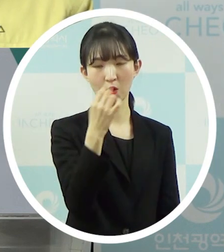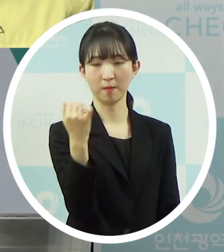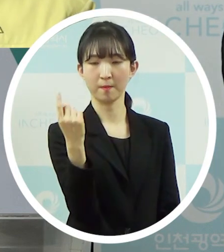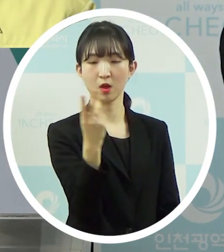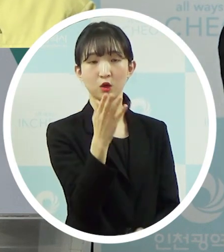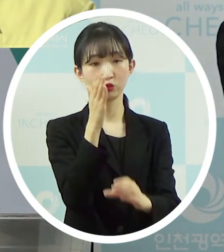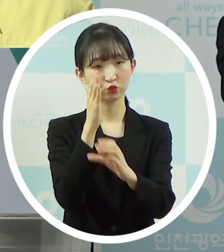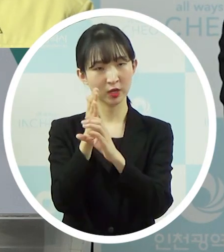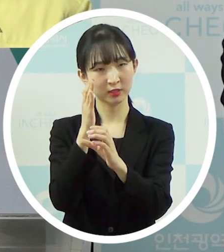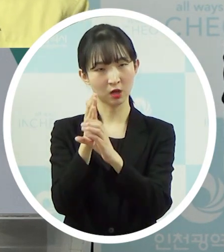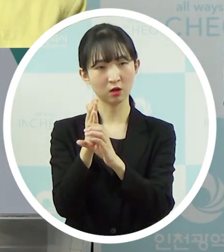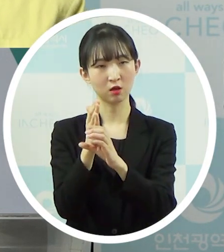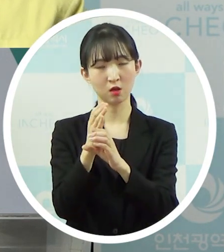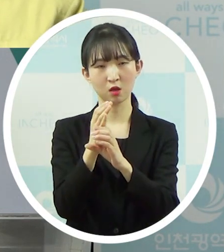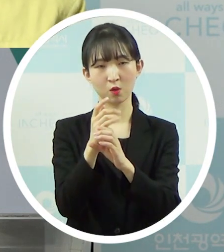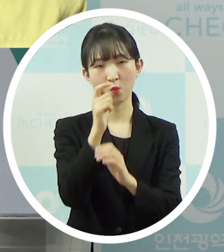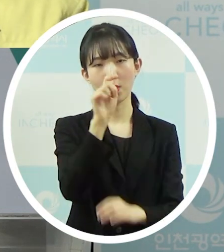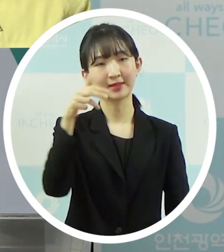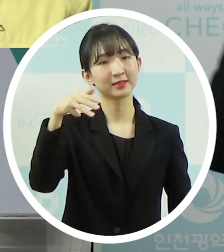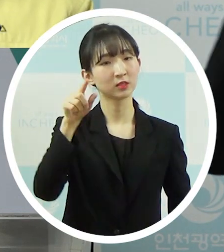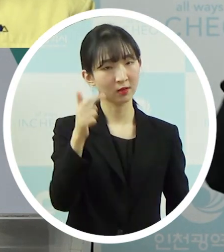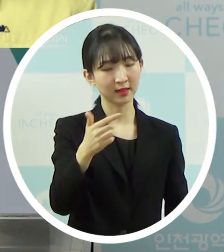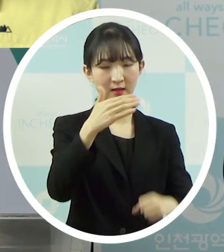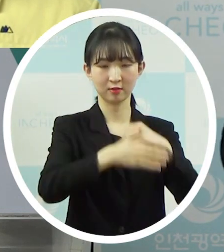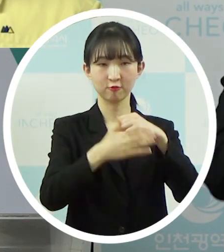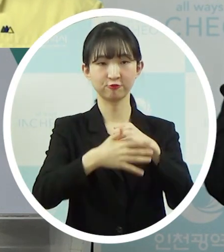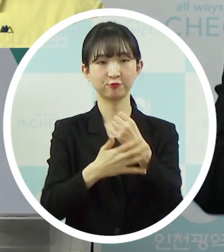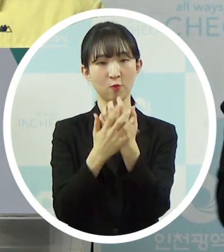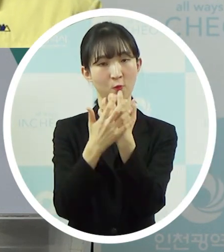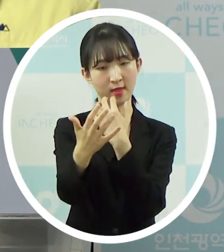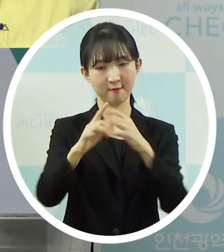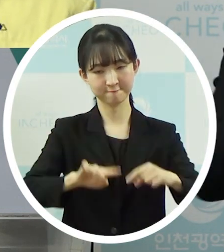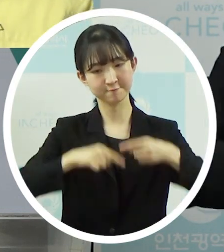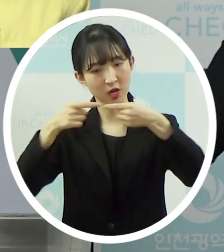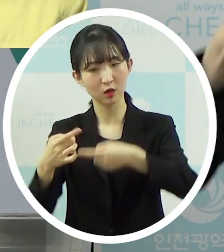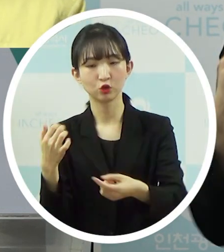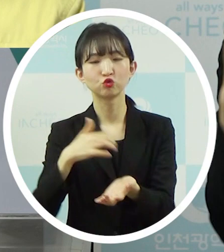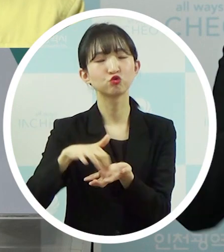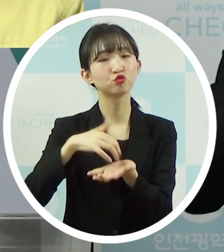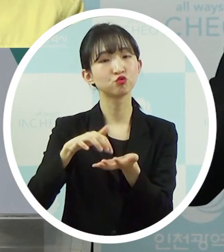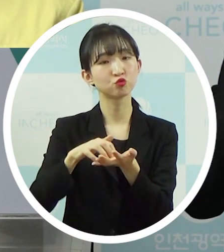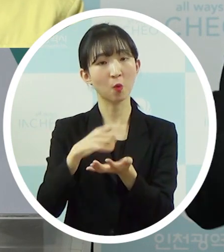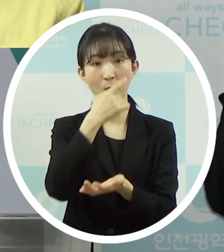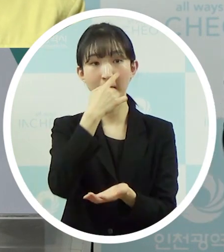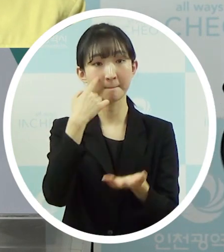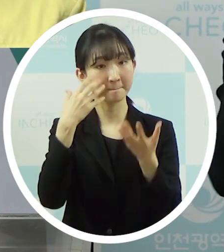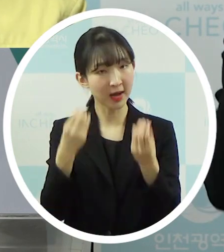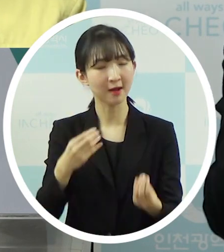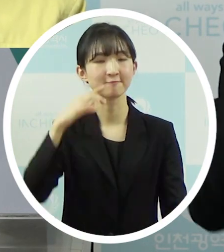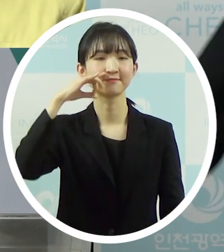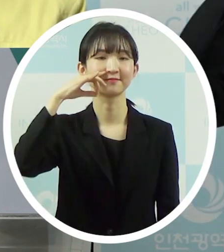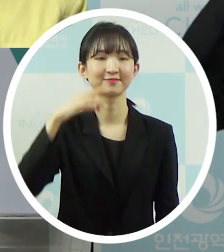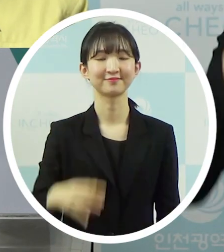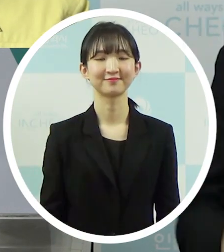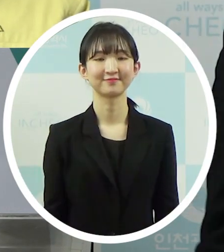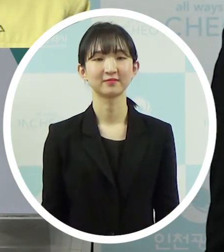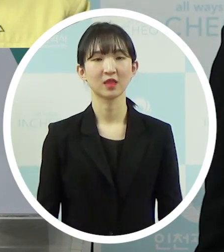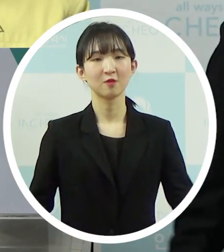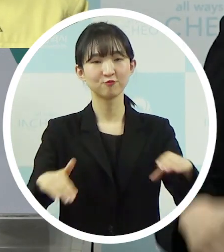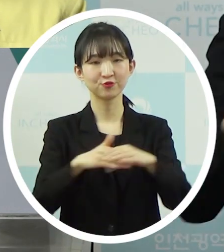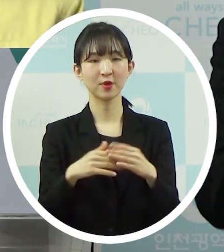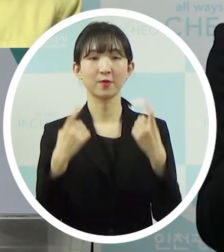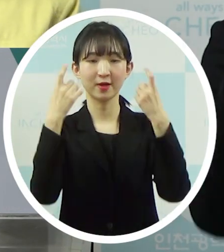과천집회에 참석하거나 대구집회에 참석한 사람이 몇 명인지 이런 파악이 어디까지 있는지 설명 좀 해주세요. 네